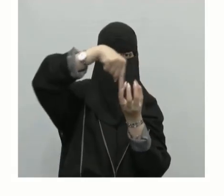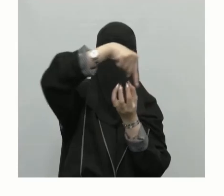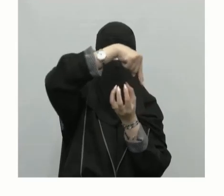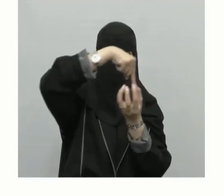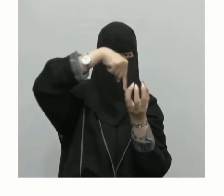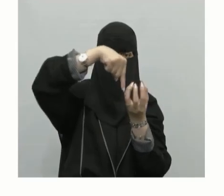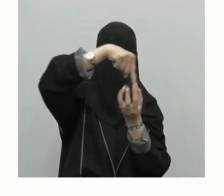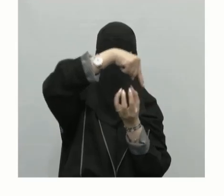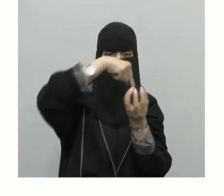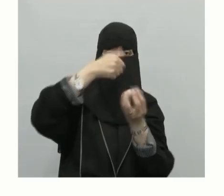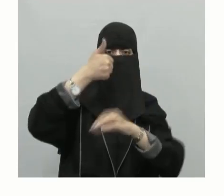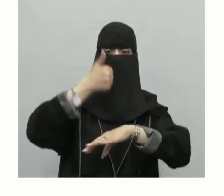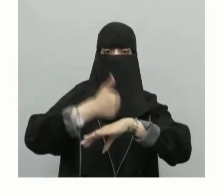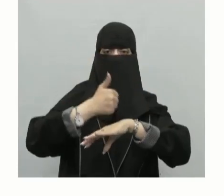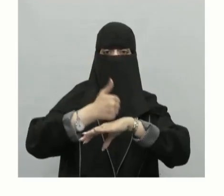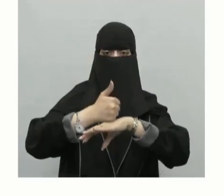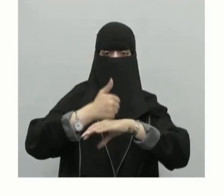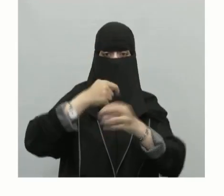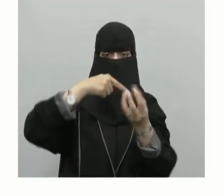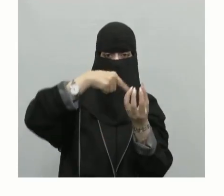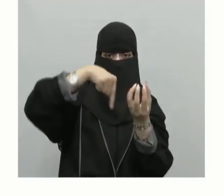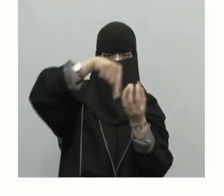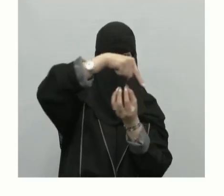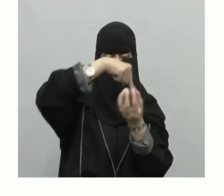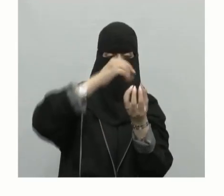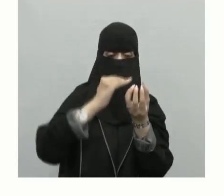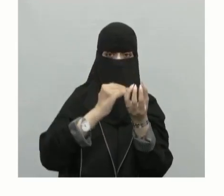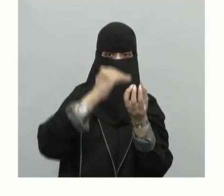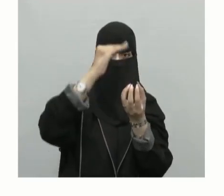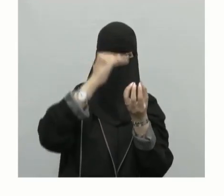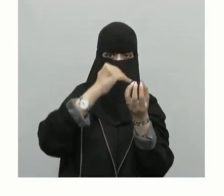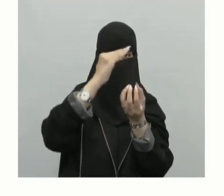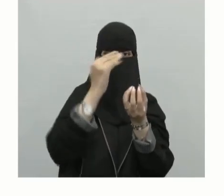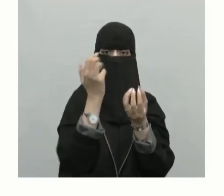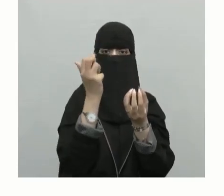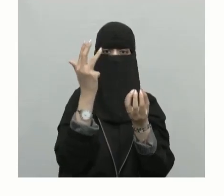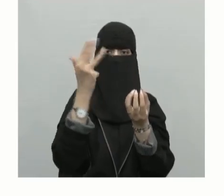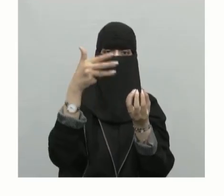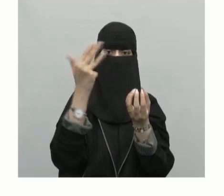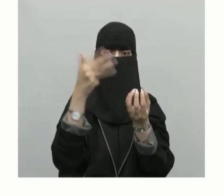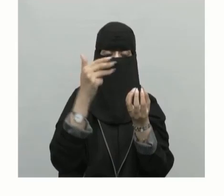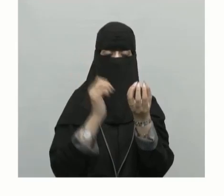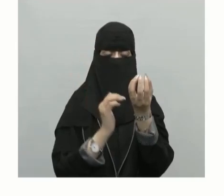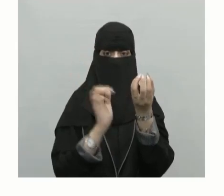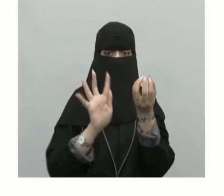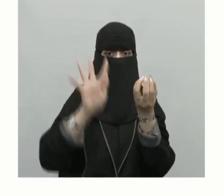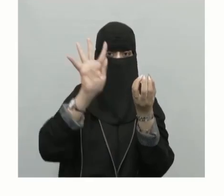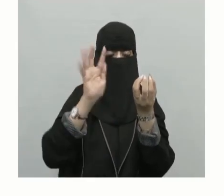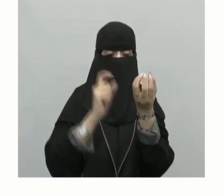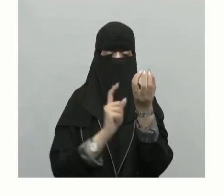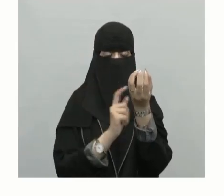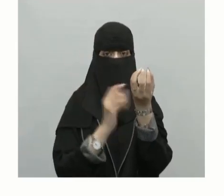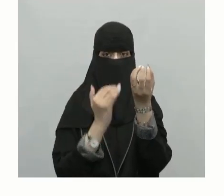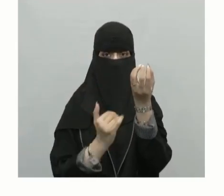عليه بعد قليل كيف تكون تسعين في الجزء الشمالي وتسعين في الجزء الجنوبي مجموعهما